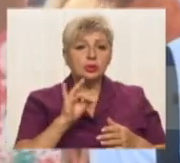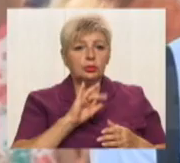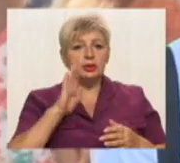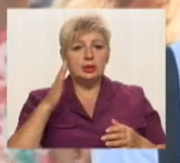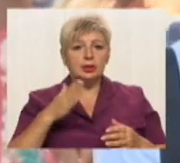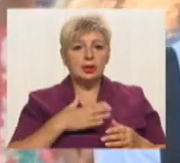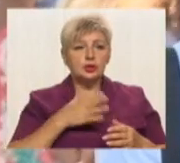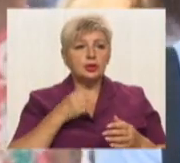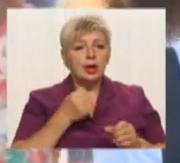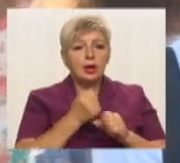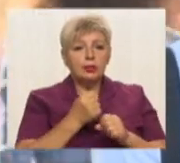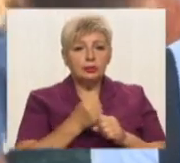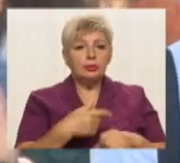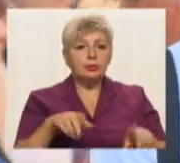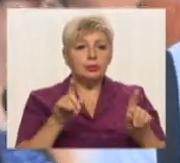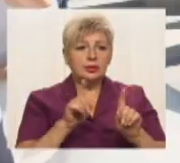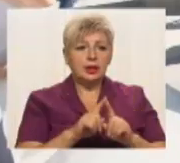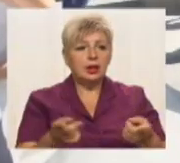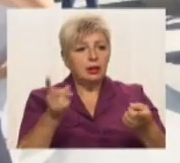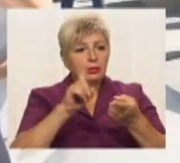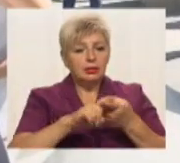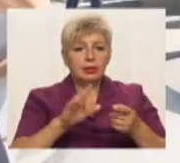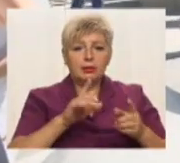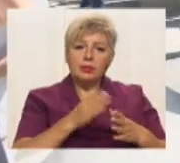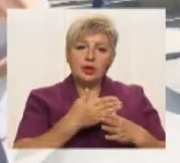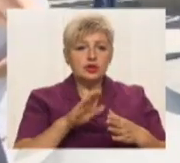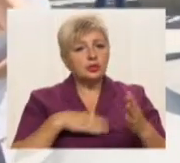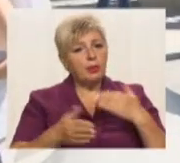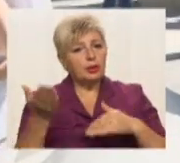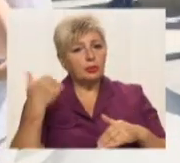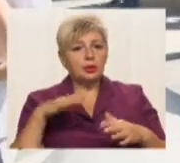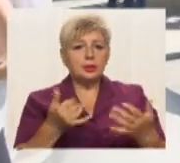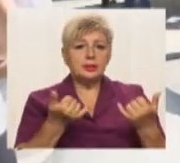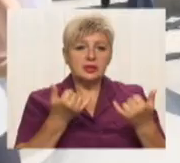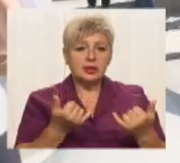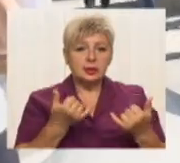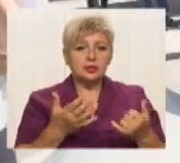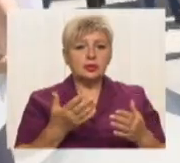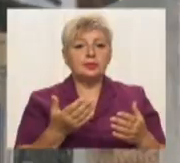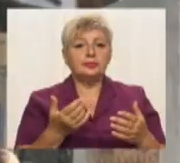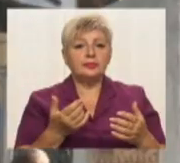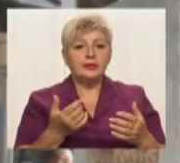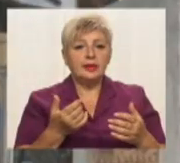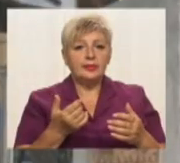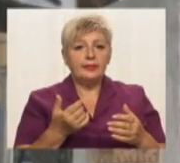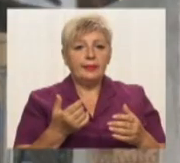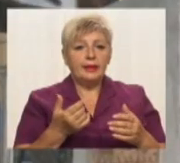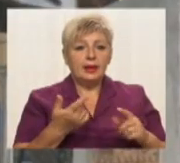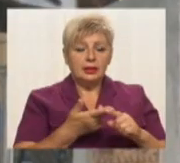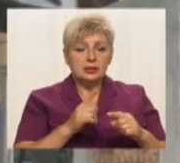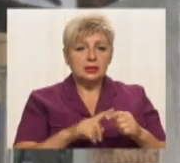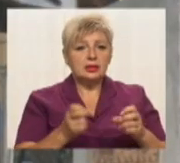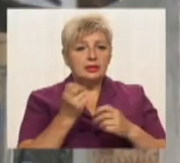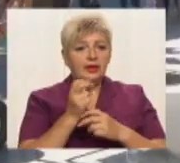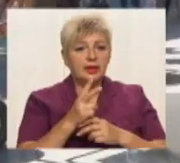такий своєрідний діалог між минулим та сучасністю. Музей українського живопису безпосередньо став виконавцем проєкту 12 символів, які